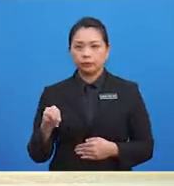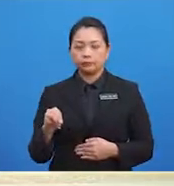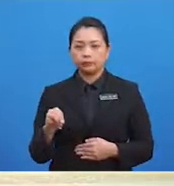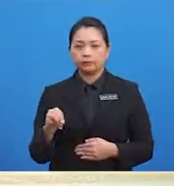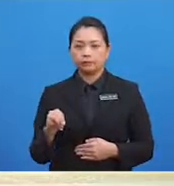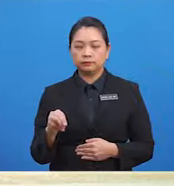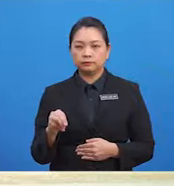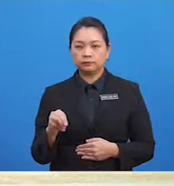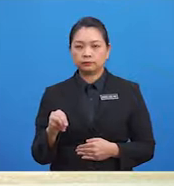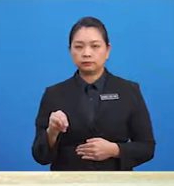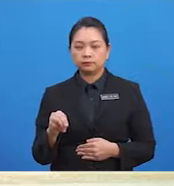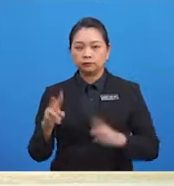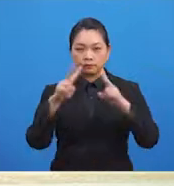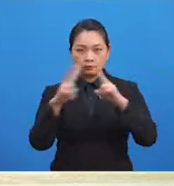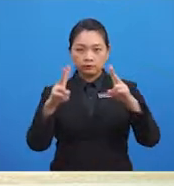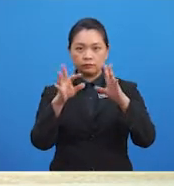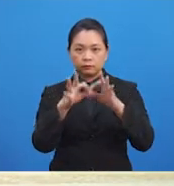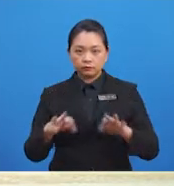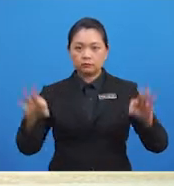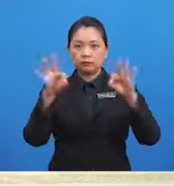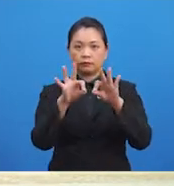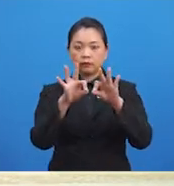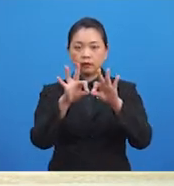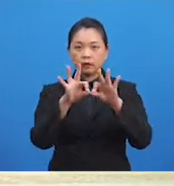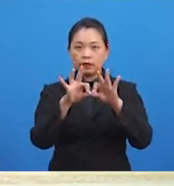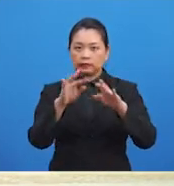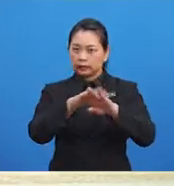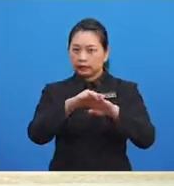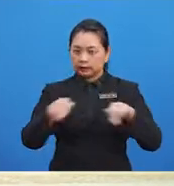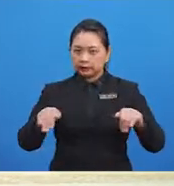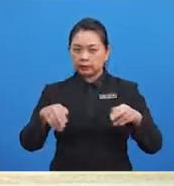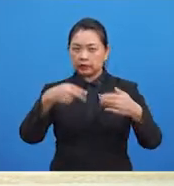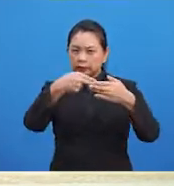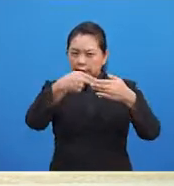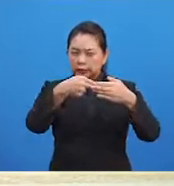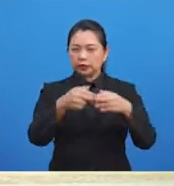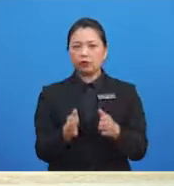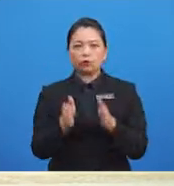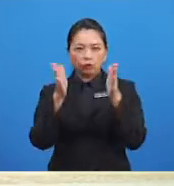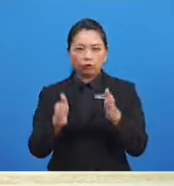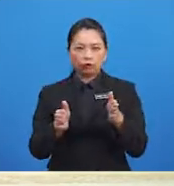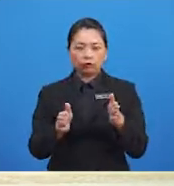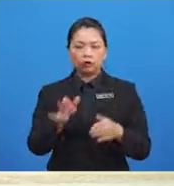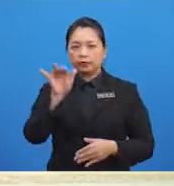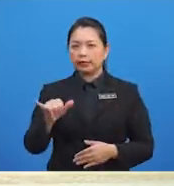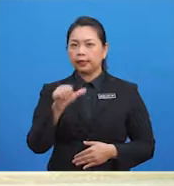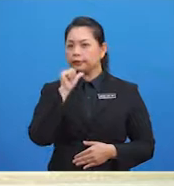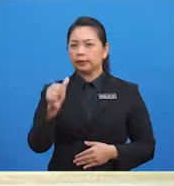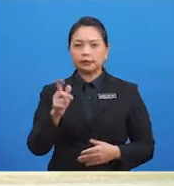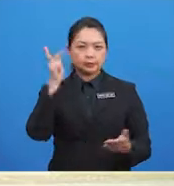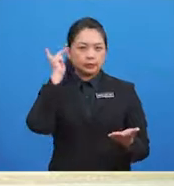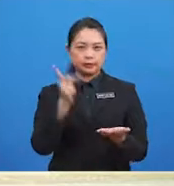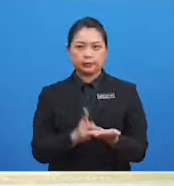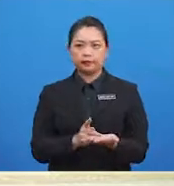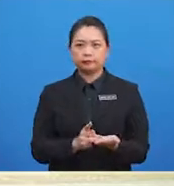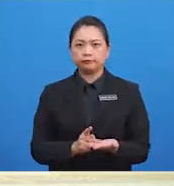yang tidak dikenali Jauhi diri daripada orang yang tidak dikenali Murid